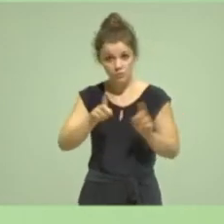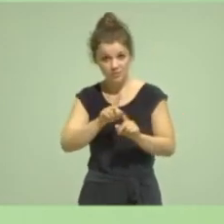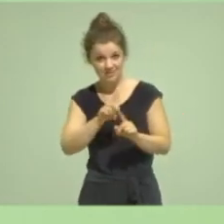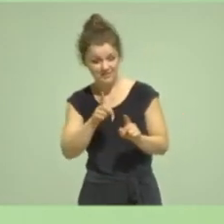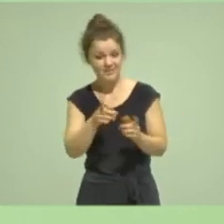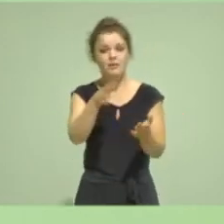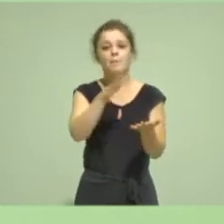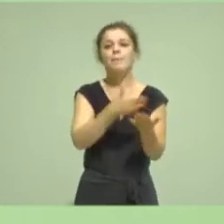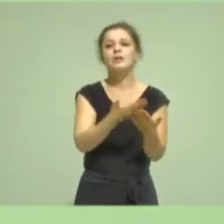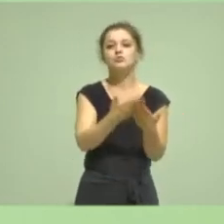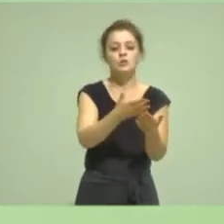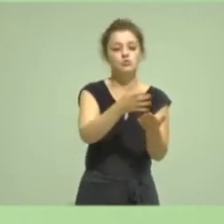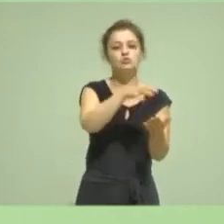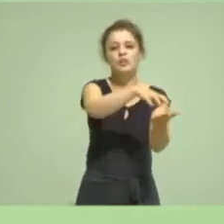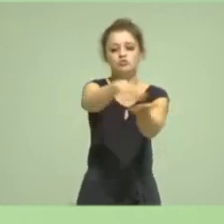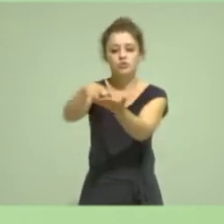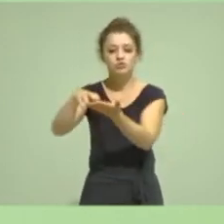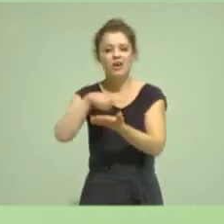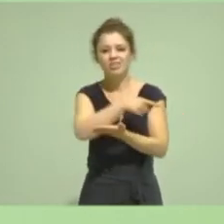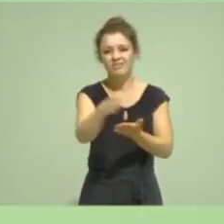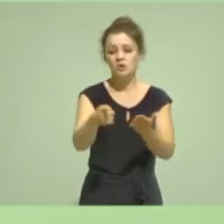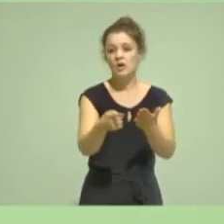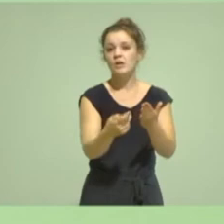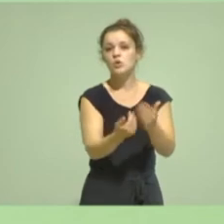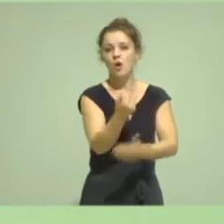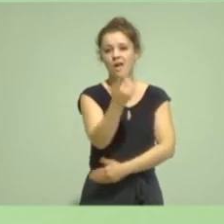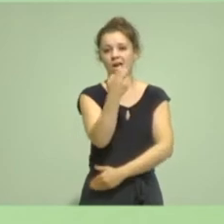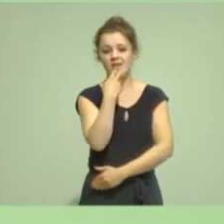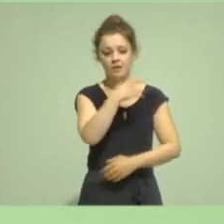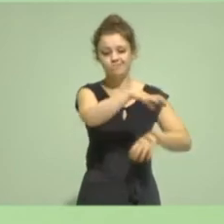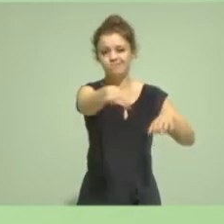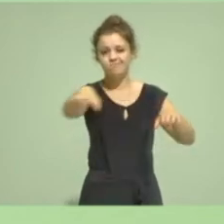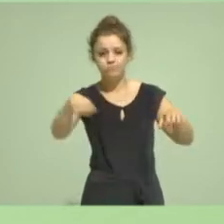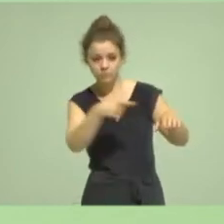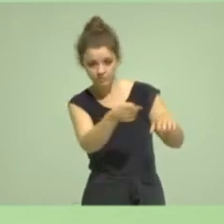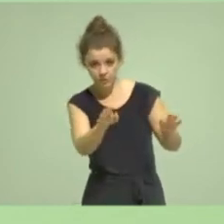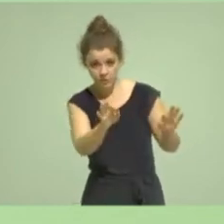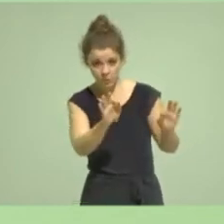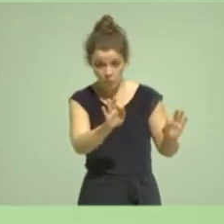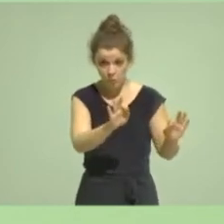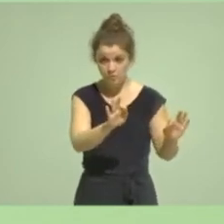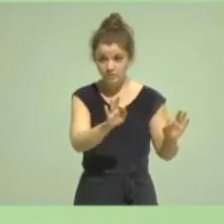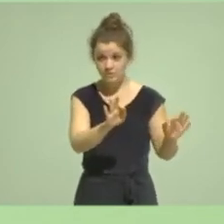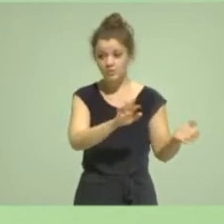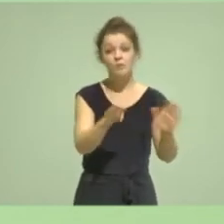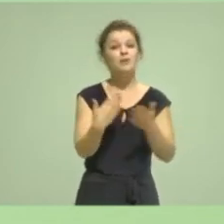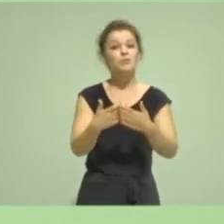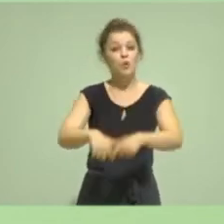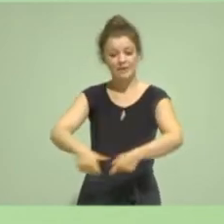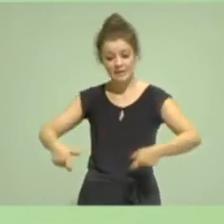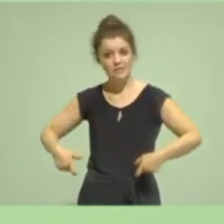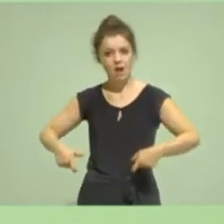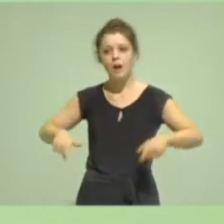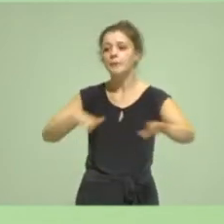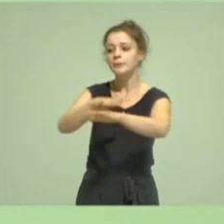Zustandsgebiet erneuerbare Energien errichtet werden, dass aus den Erträgen der Windenergie eben die Kitas auch schöner werden. Dafür